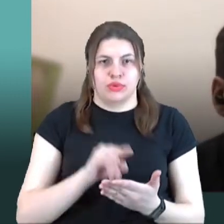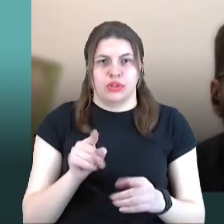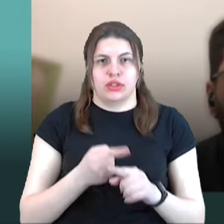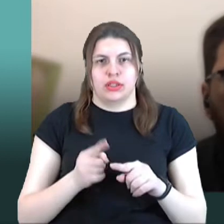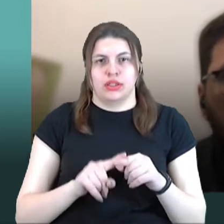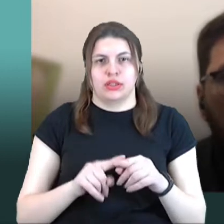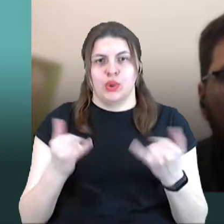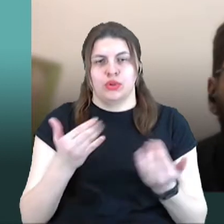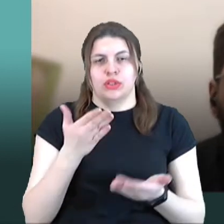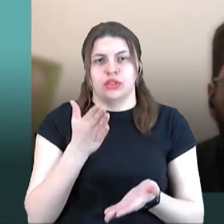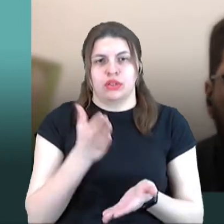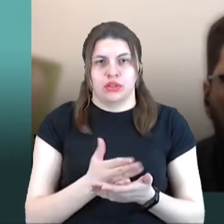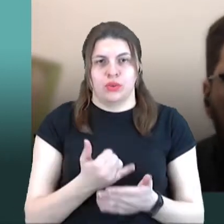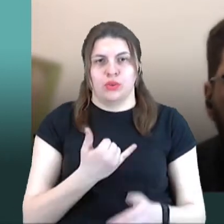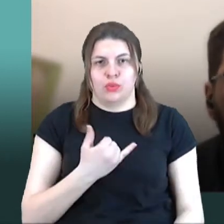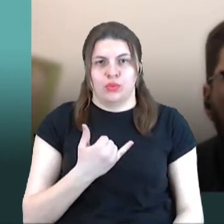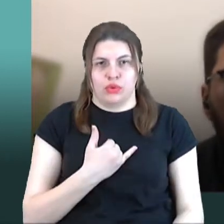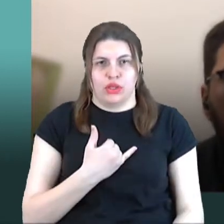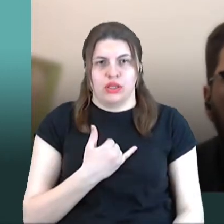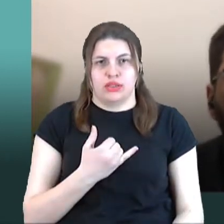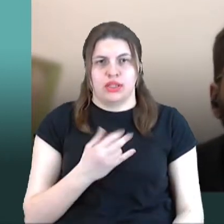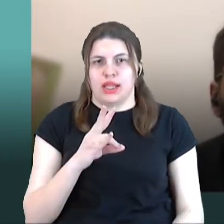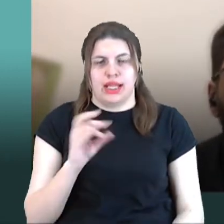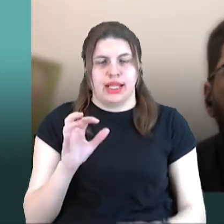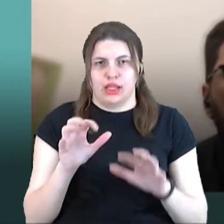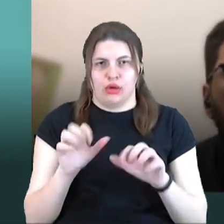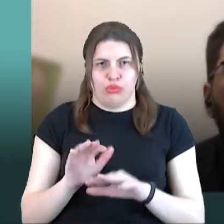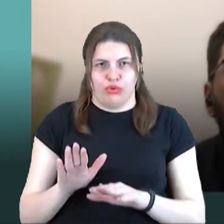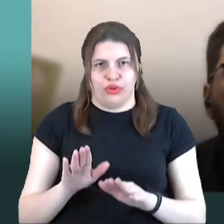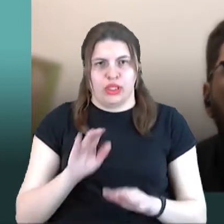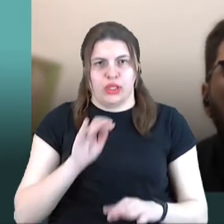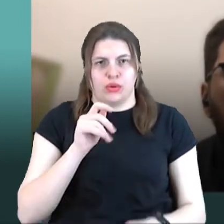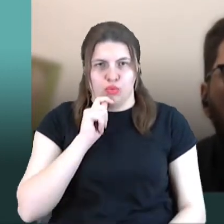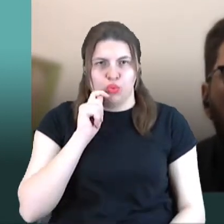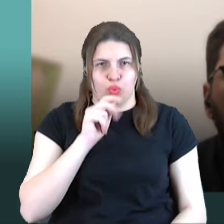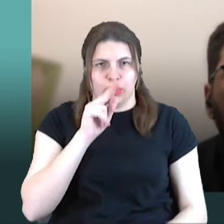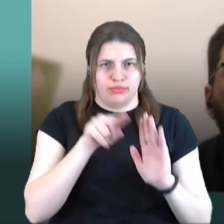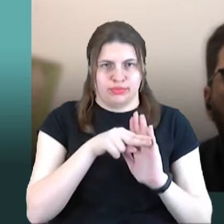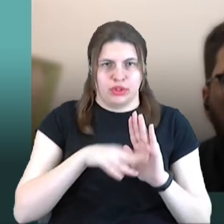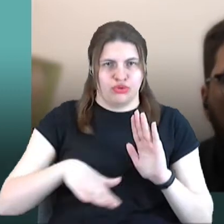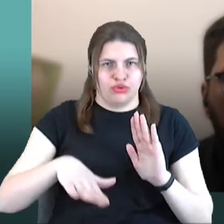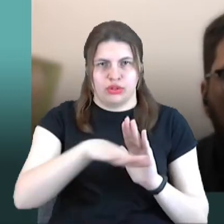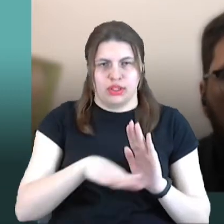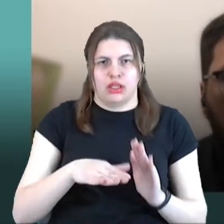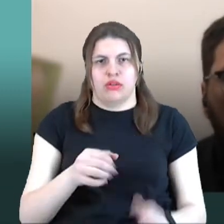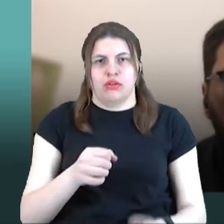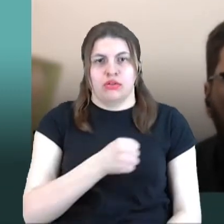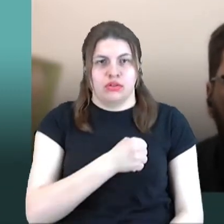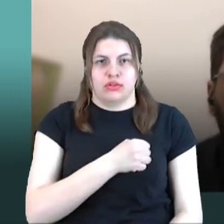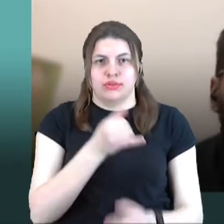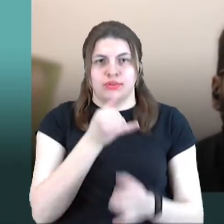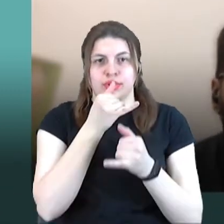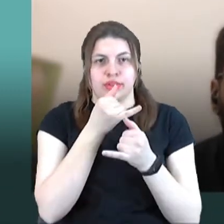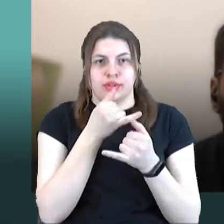у нас в розпорядженні на неокупованій частині Луганської і Донецької областей, вони, на жаль, не можуть з об'єктивних